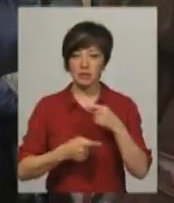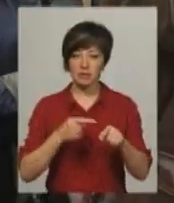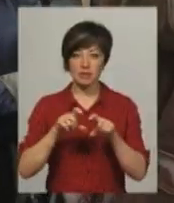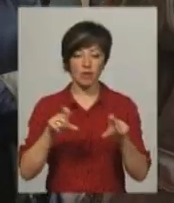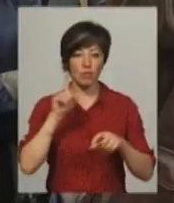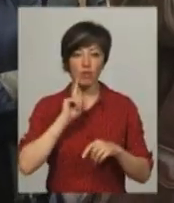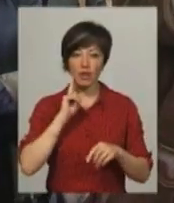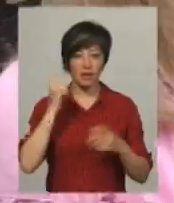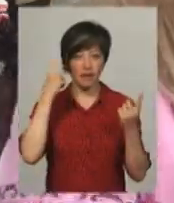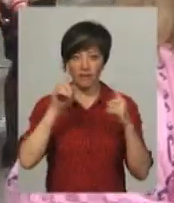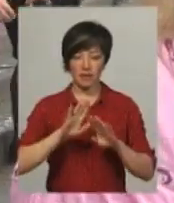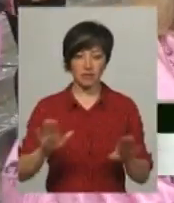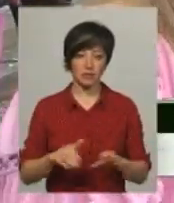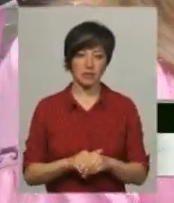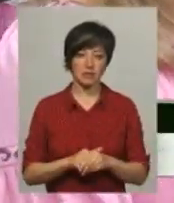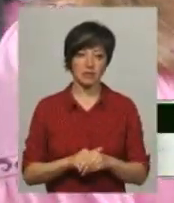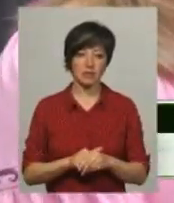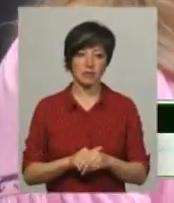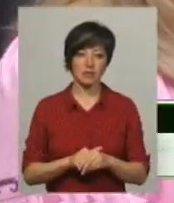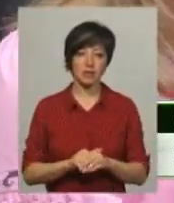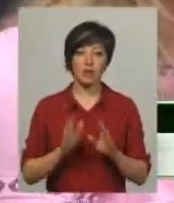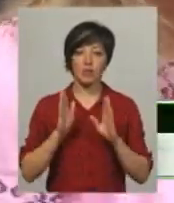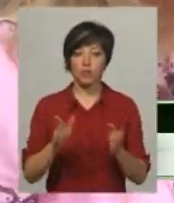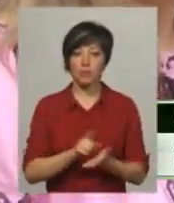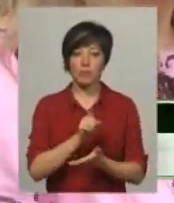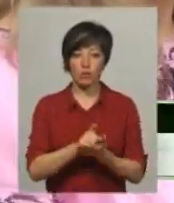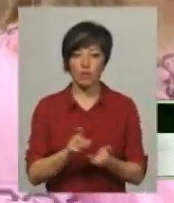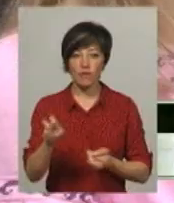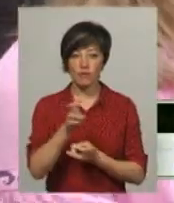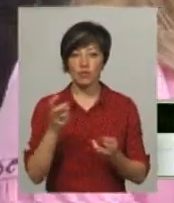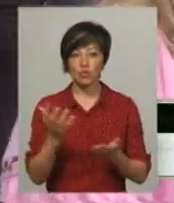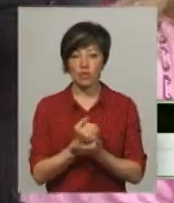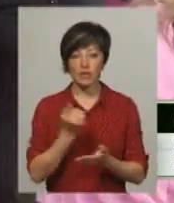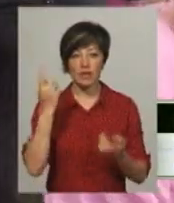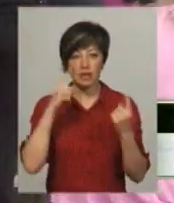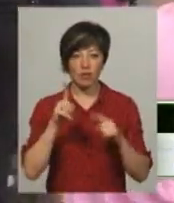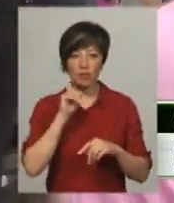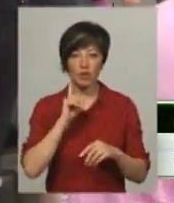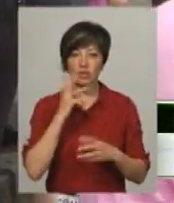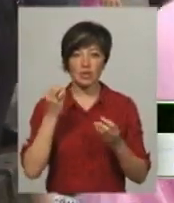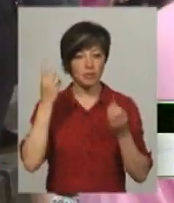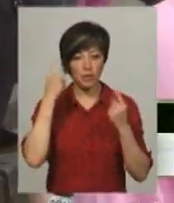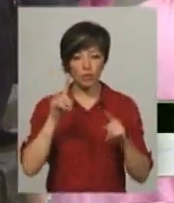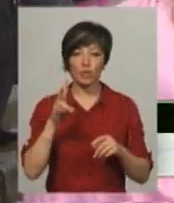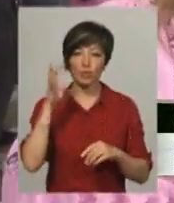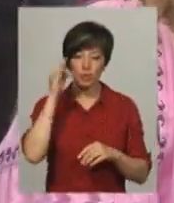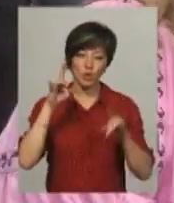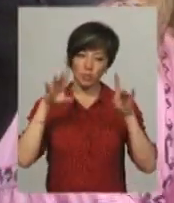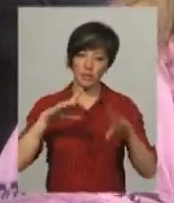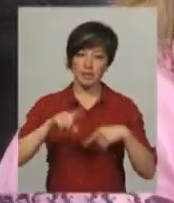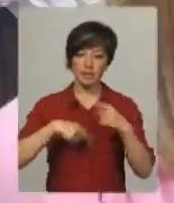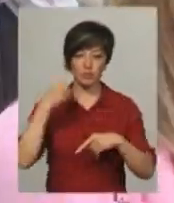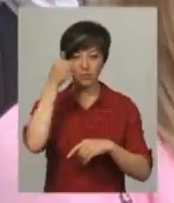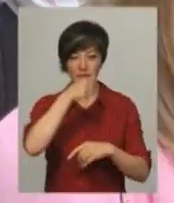закладі поки не вигадали. Ми будемо обов'язково вишукувати якісь ідеї ще, поки що ми не придумали, але думаю, що це буде сюрприз на